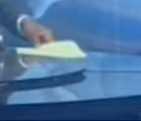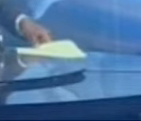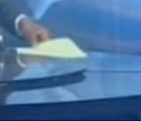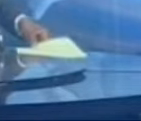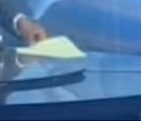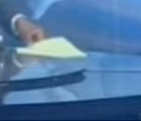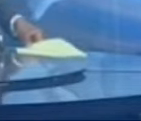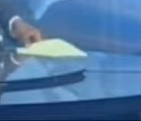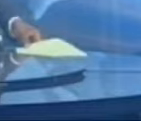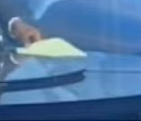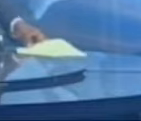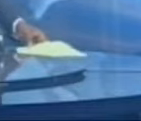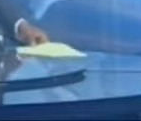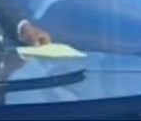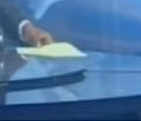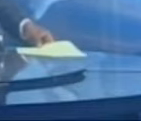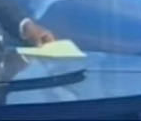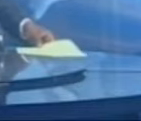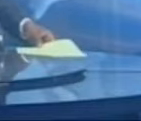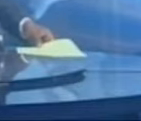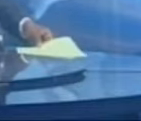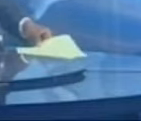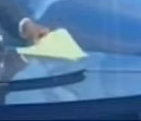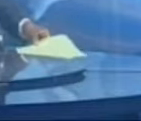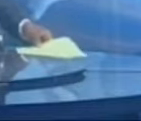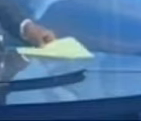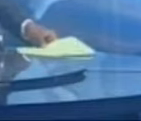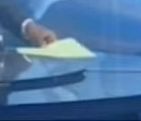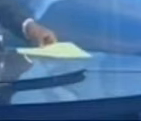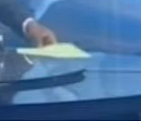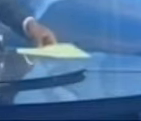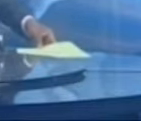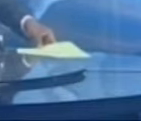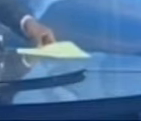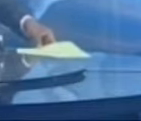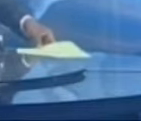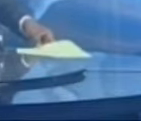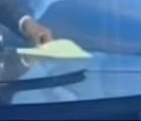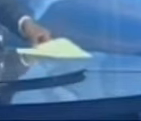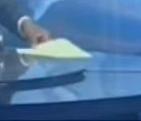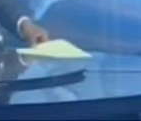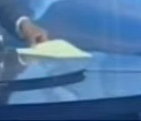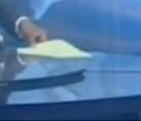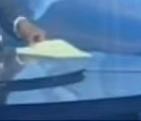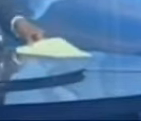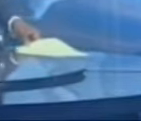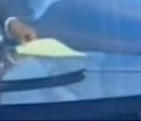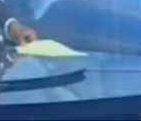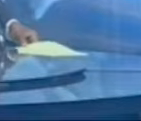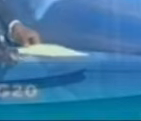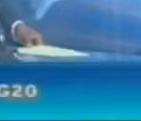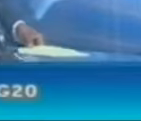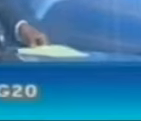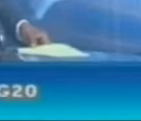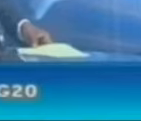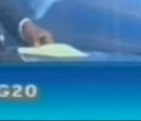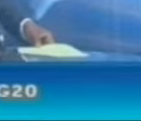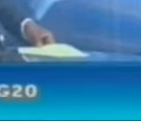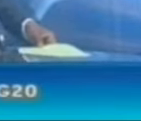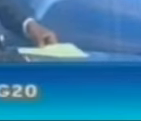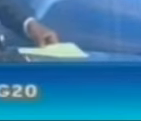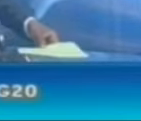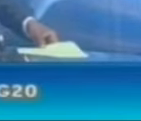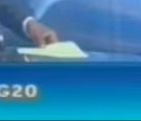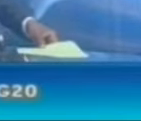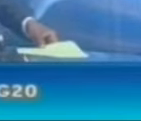2014. Modeste, Ouedraogo nous en parle. Analyse tout à l'heure. Le G20 repart divisé de Saint